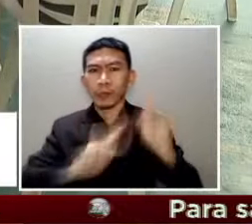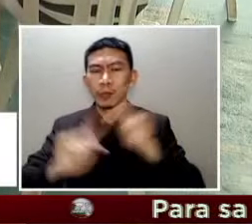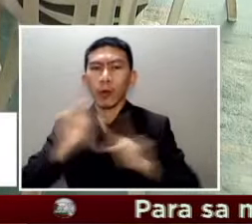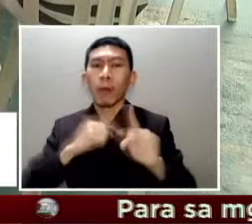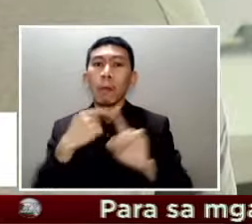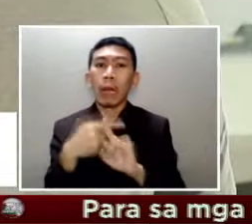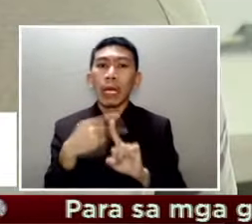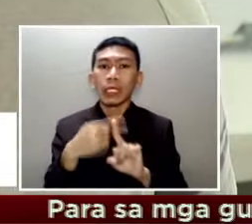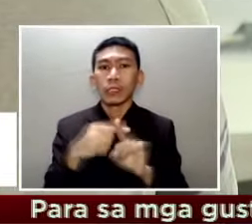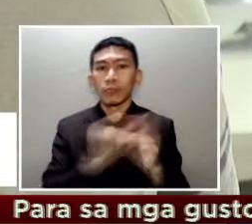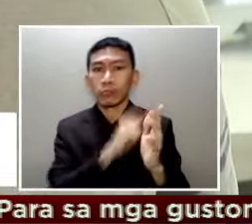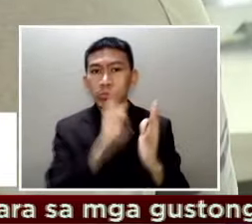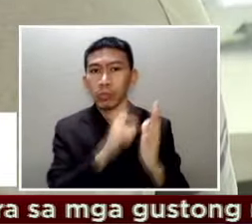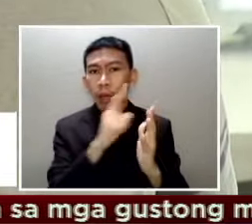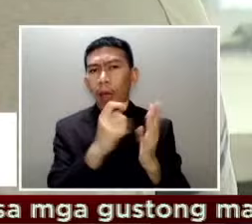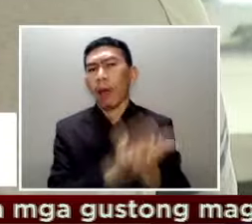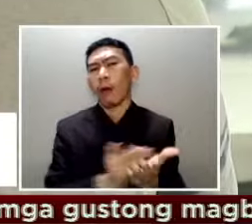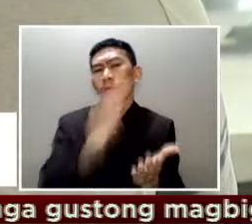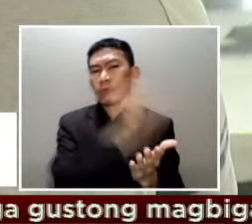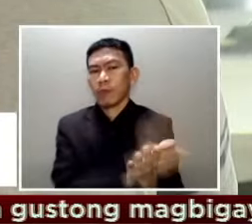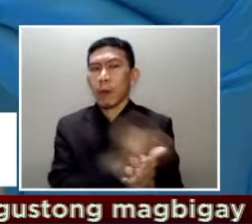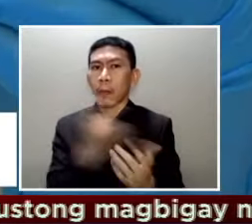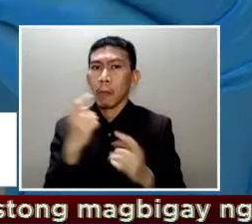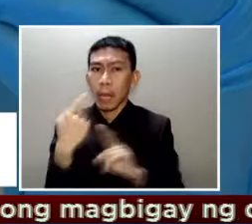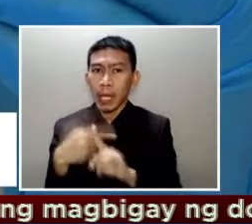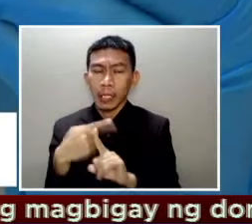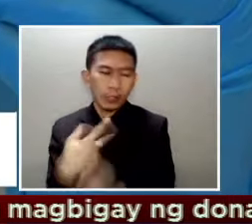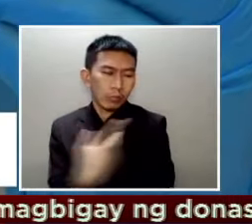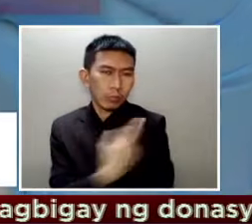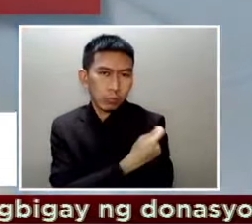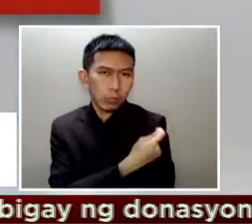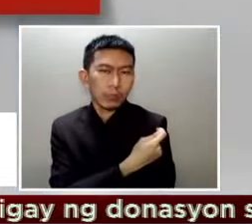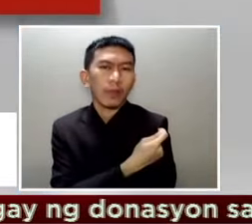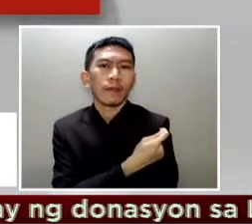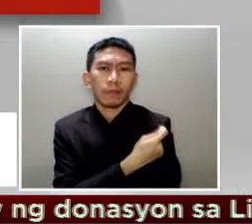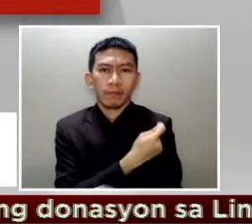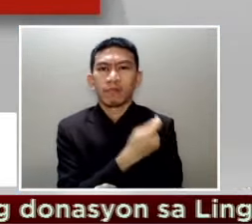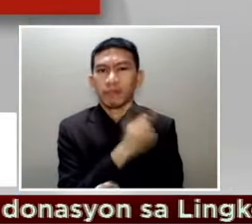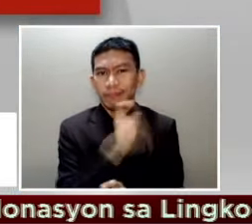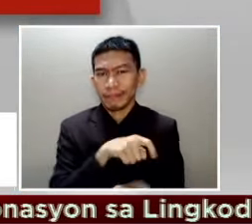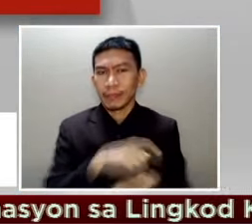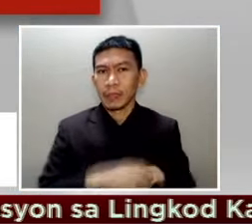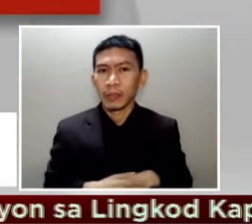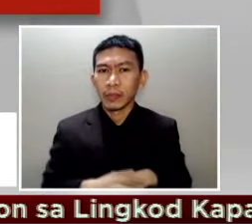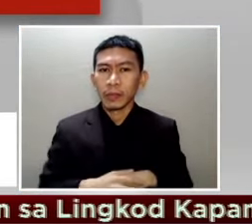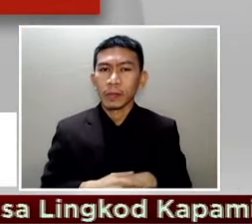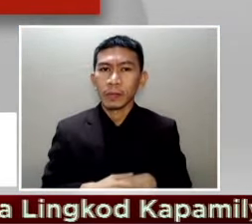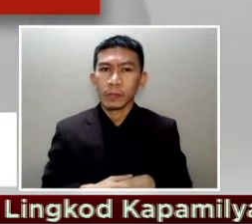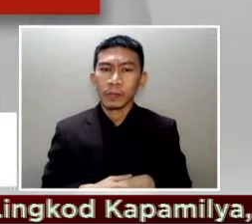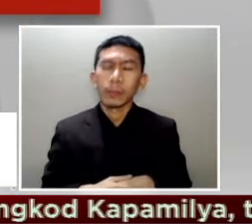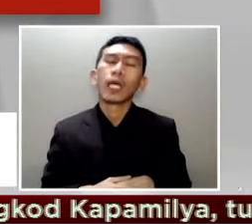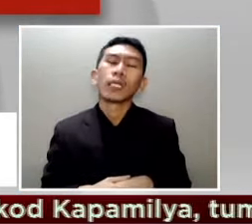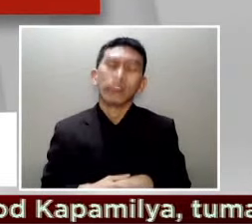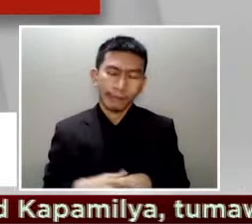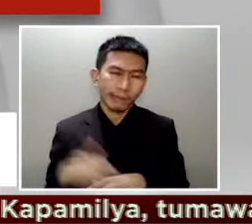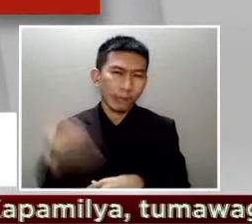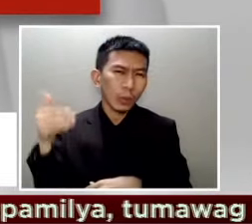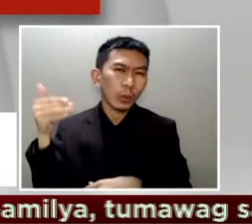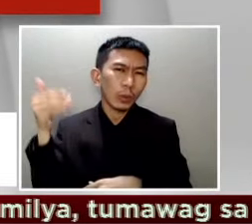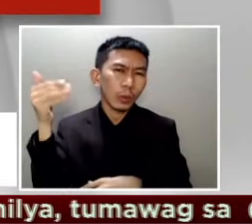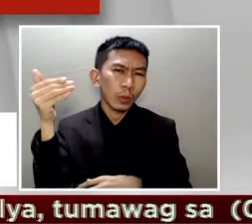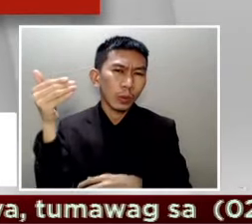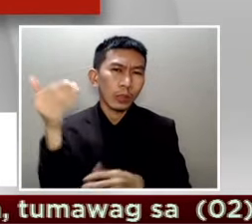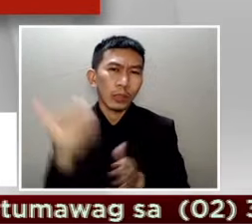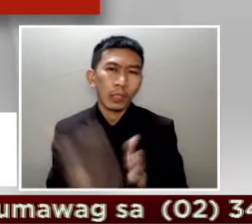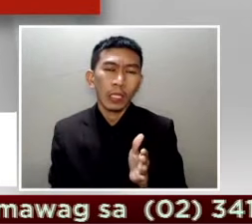mabilis na pagbabakuna ang pagluluwag sa quarantine classification. Bahabalik pa rin po tayo at babalik dun sa basic, sa essentials